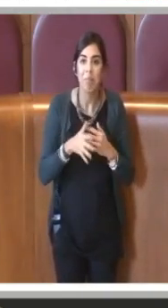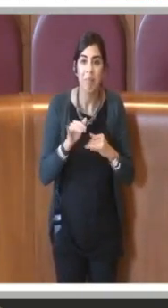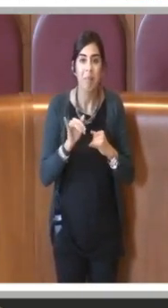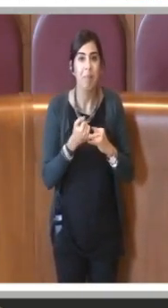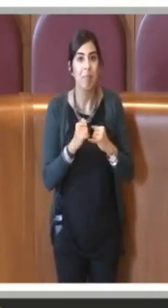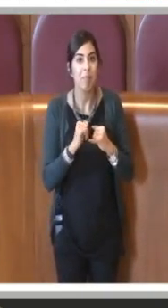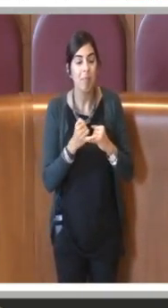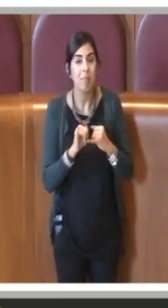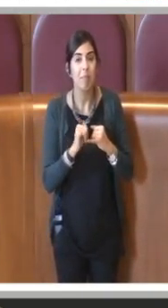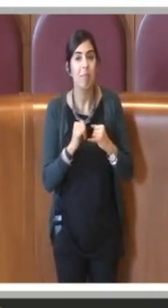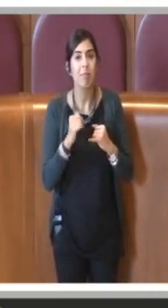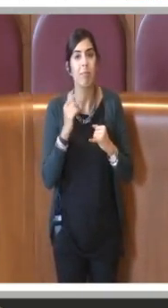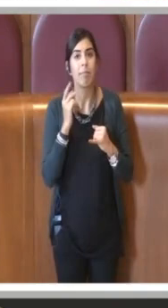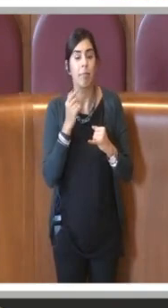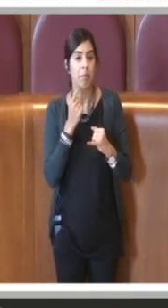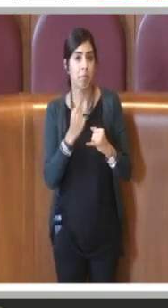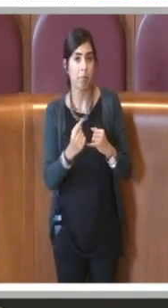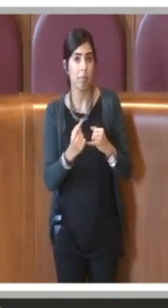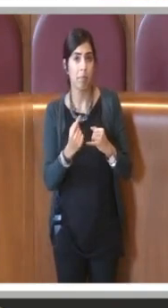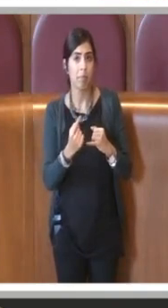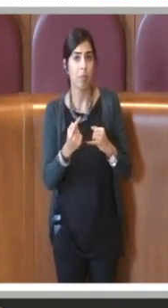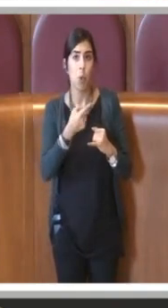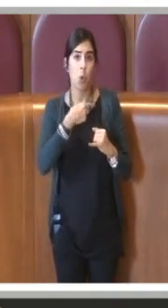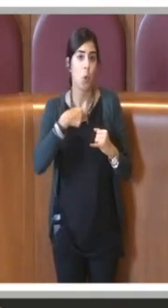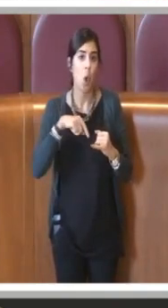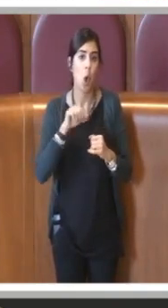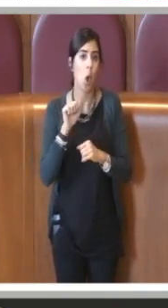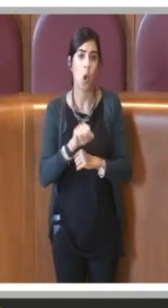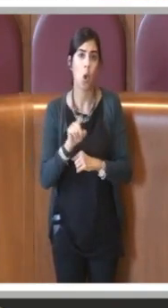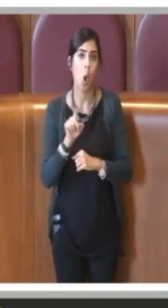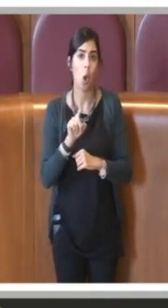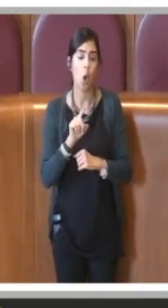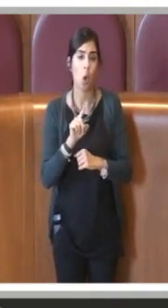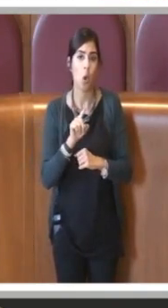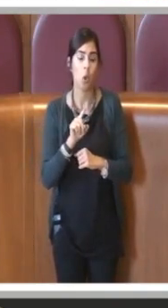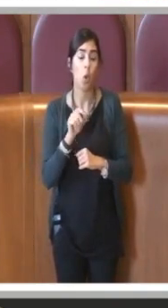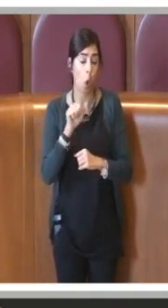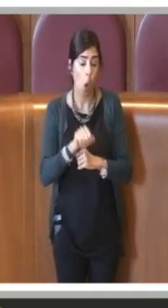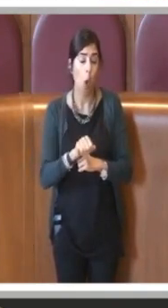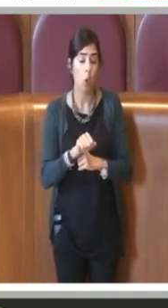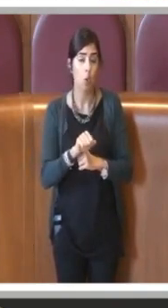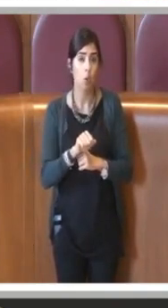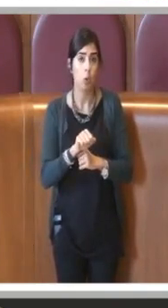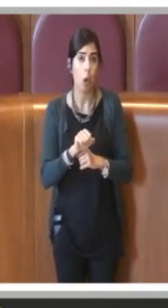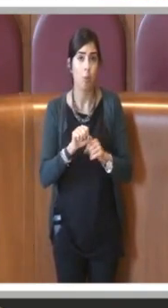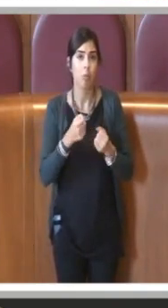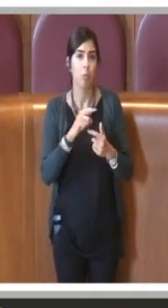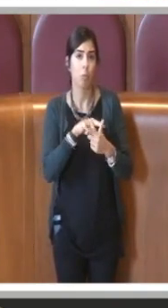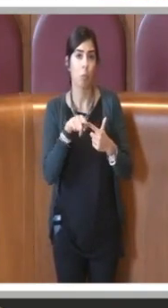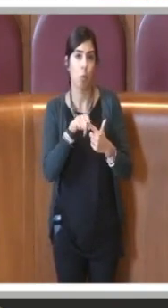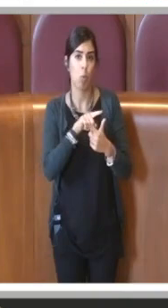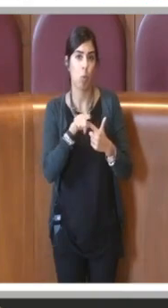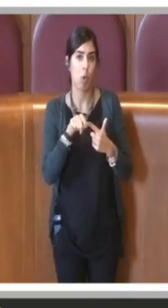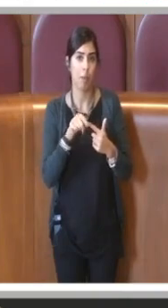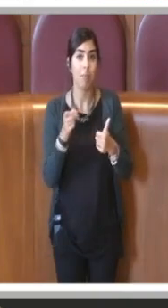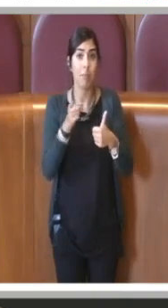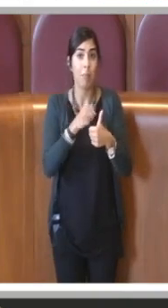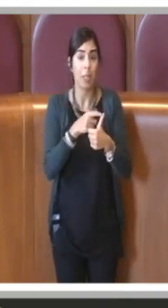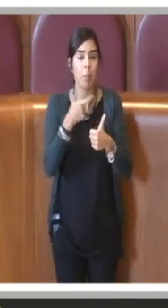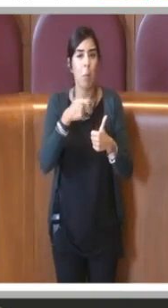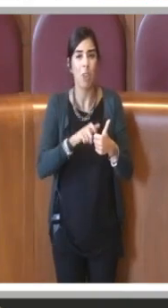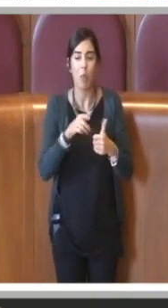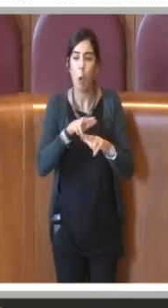che siamo contrari sotto due aspetti prima di tutto perché non è stato sottoposto al vaglio del municipio